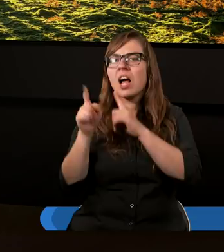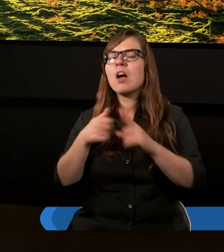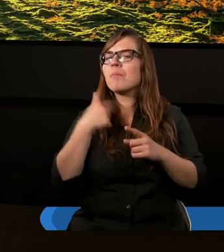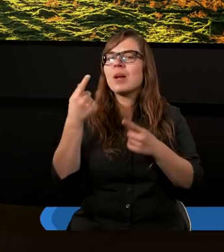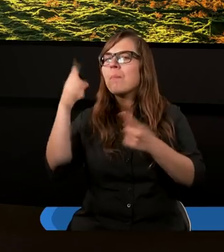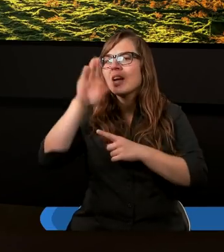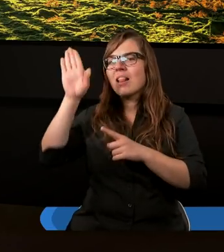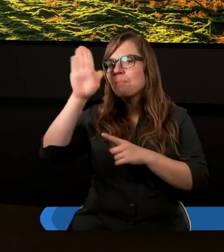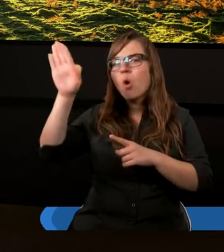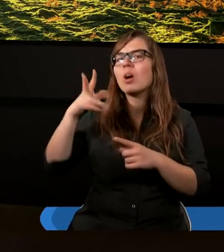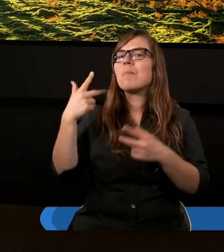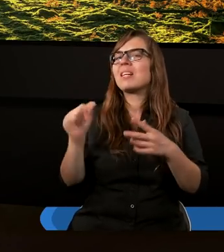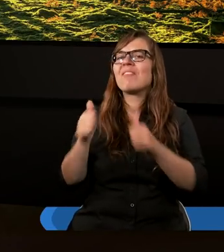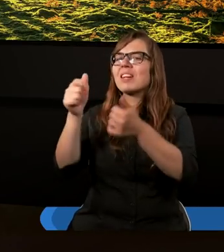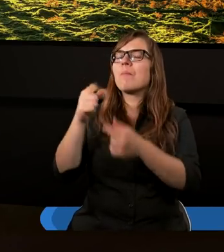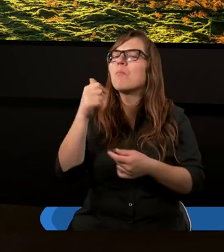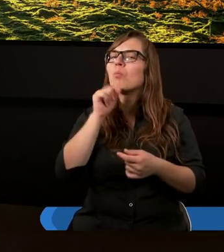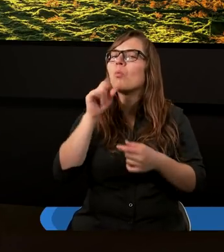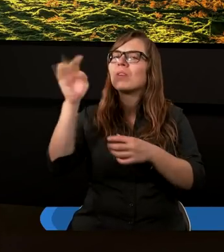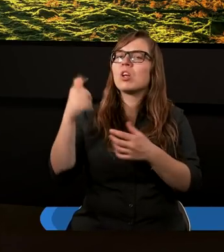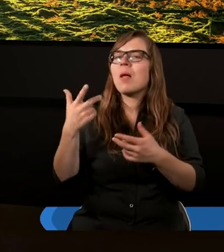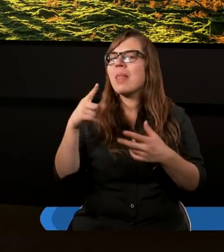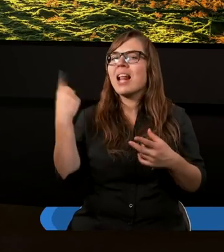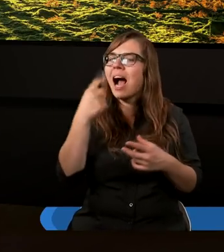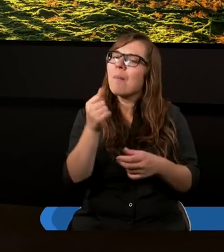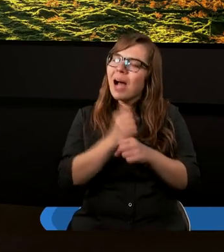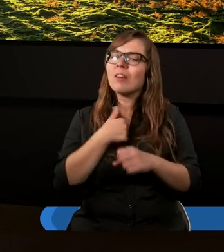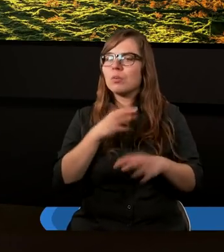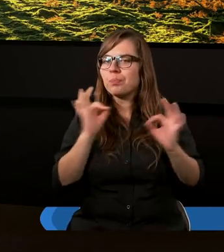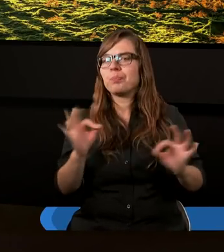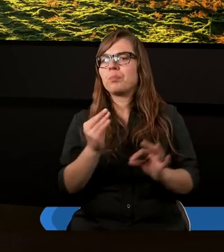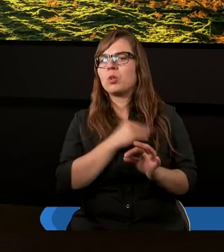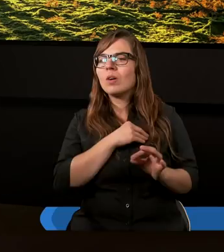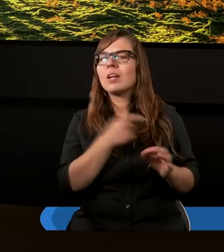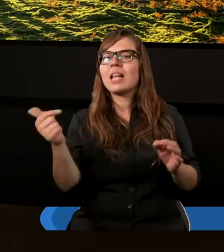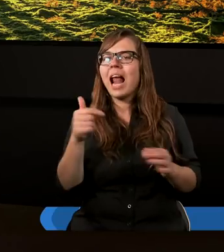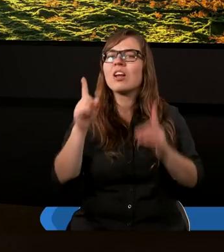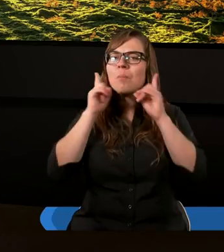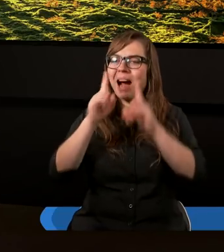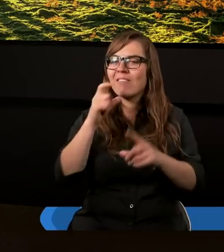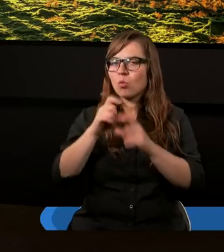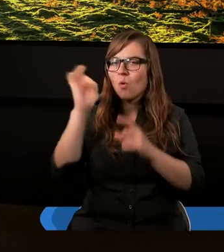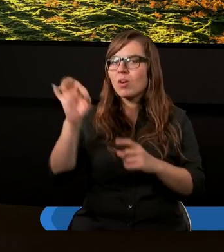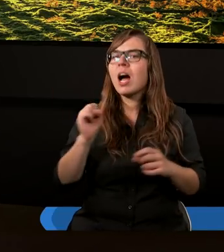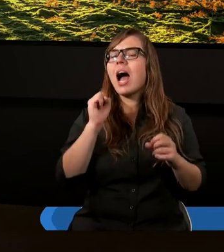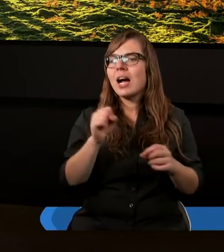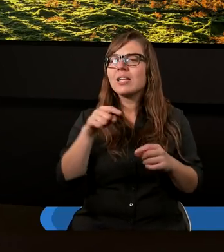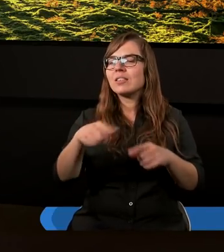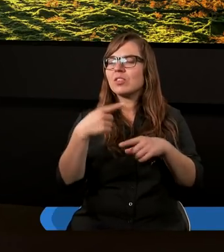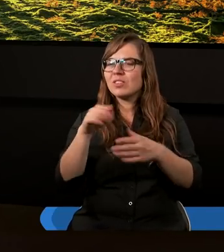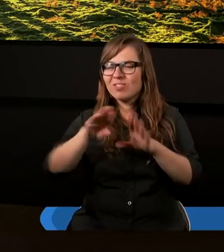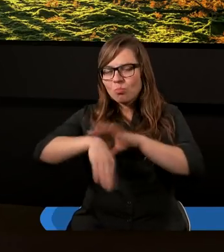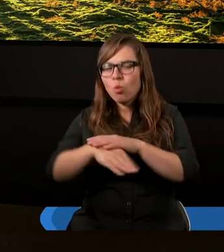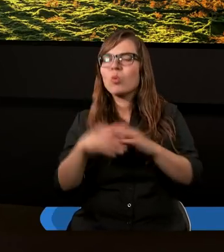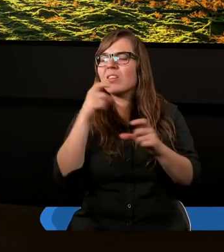stanąć przed Bogiem jako wypróbowany i nienaganny pracownik, który wykłada należycie słowo prawdy. Apospolitej,